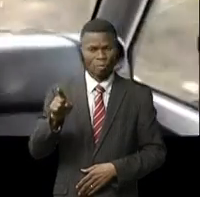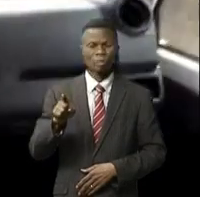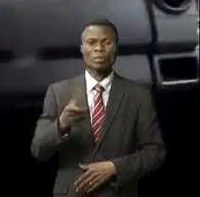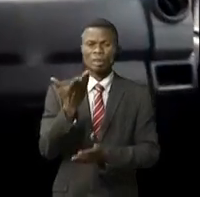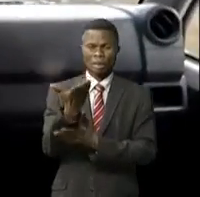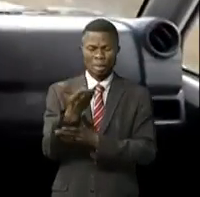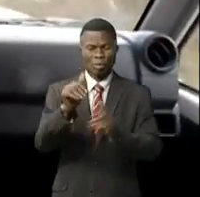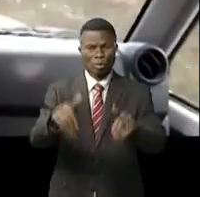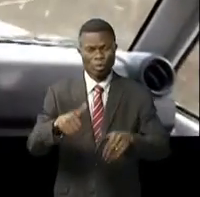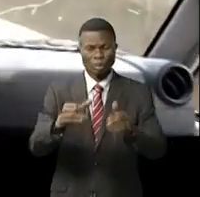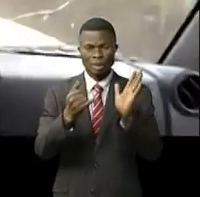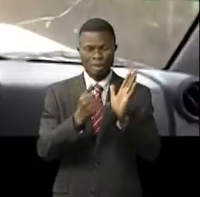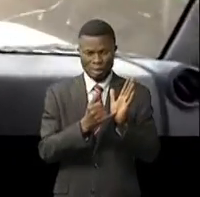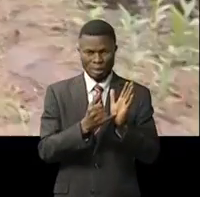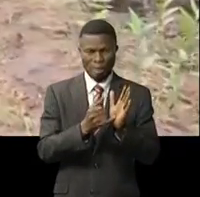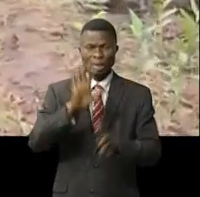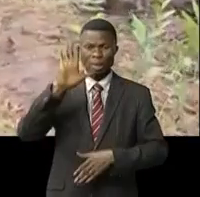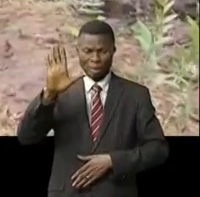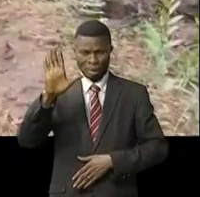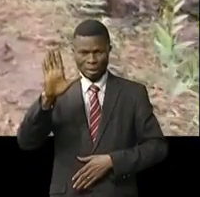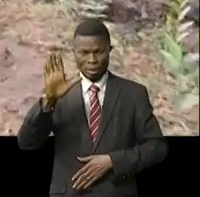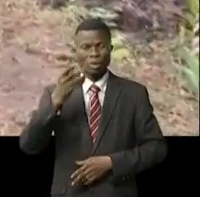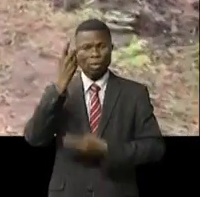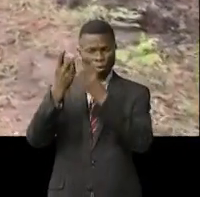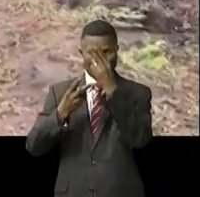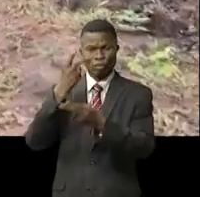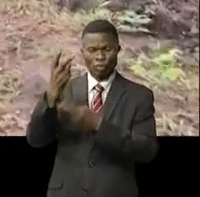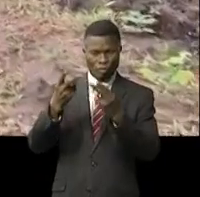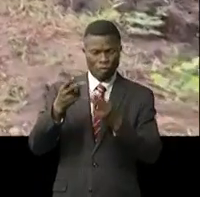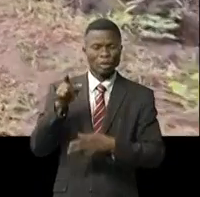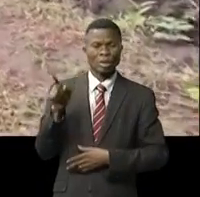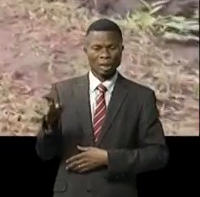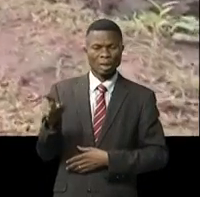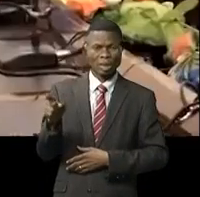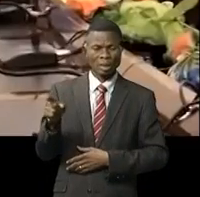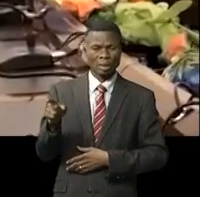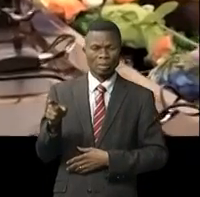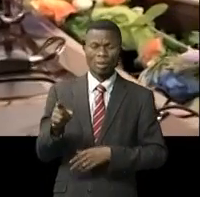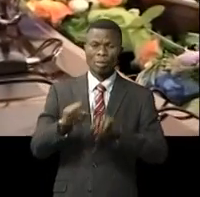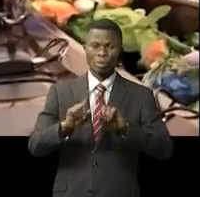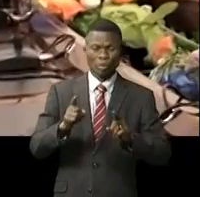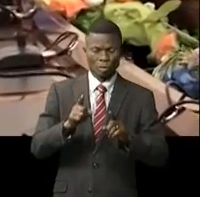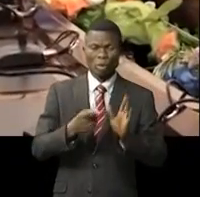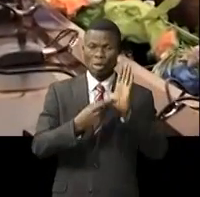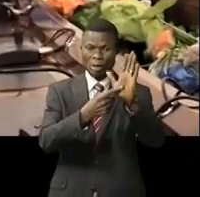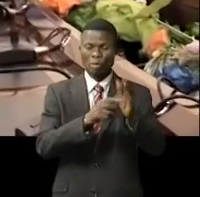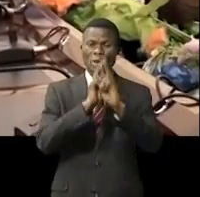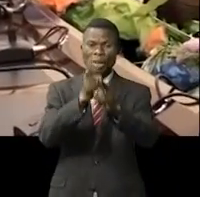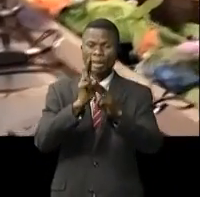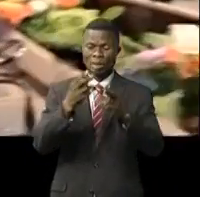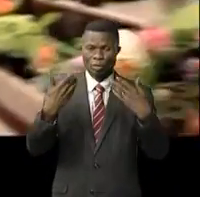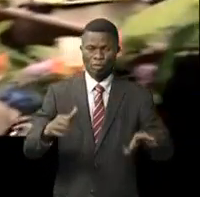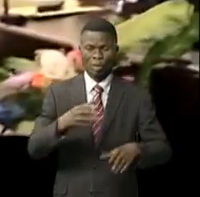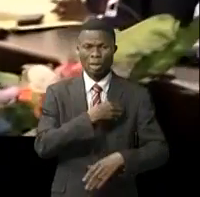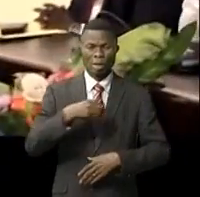sites agricoles à travers le pays 5 ont été visités par Ambroise Kazambou Moukinaï. Après la présentation des civilités à